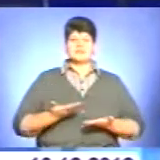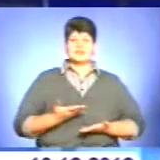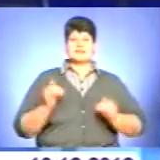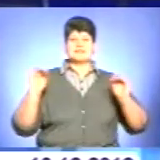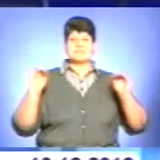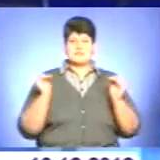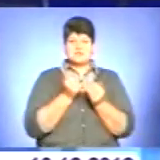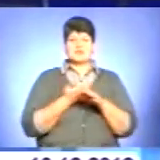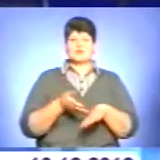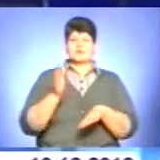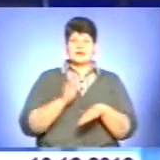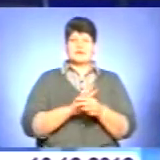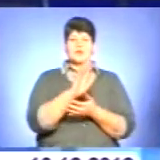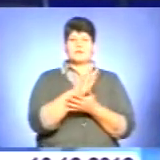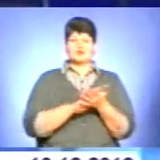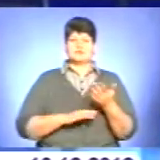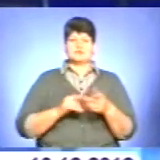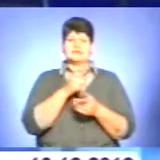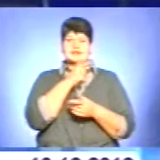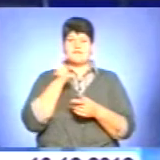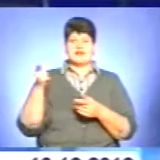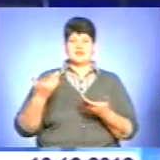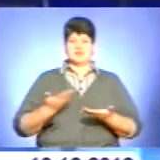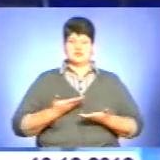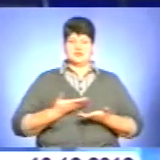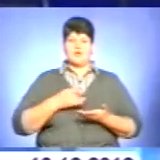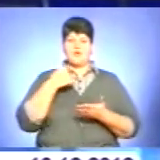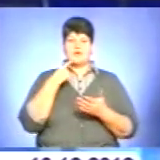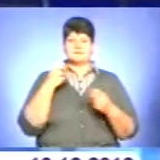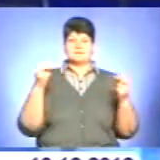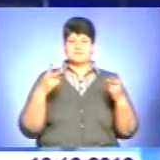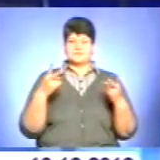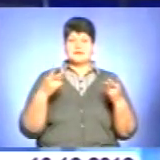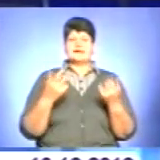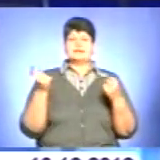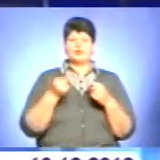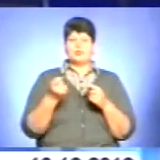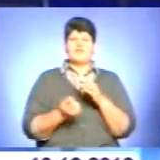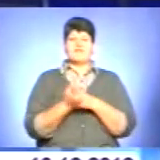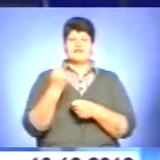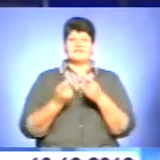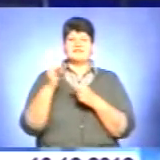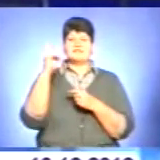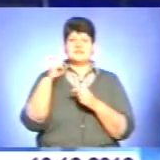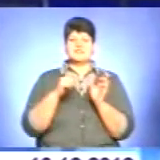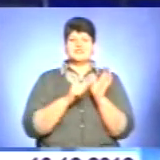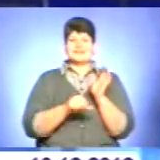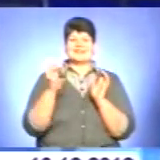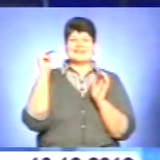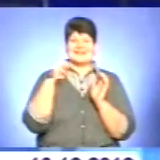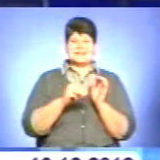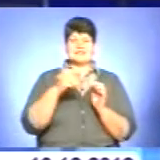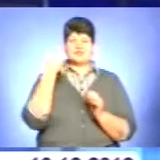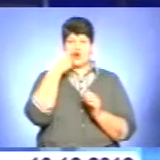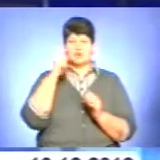ускладнення та продовжити тривалість життя, наголошують фахівці. На Тернопільщині виявлено 260 тисяч осіб, які